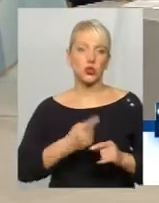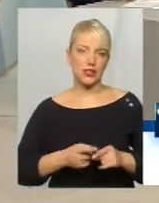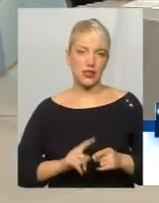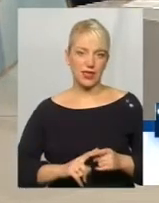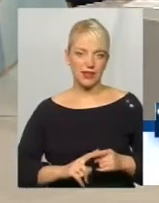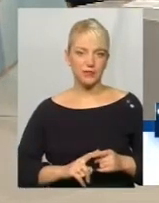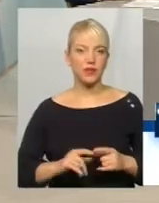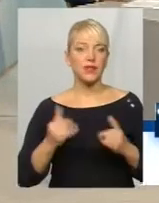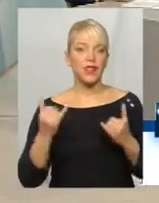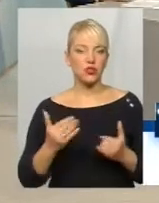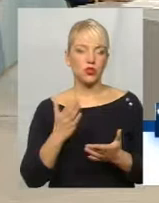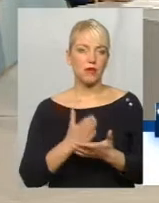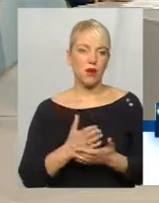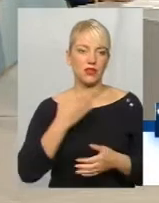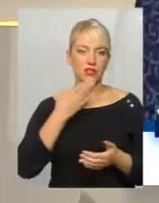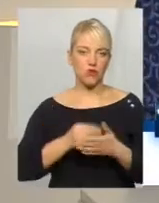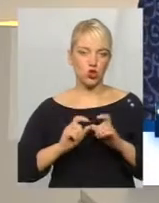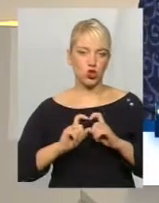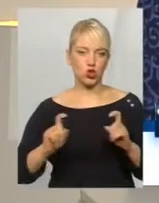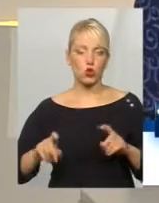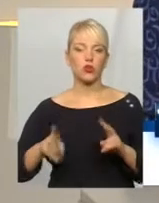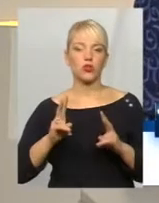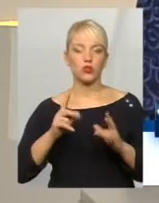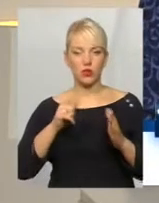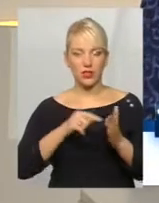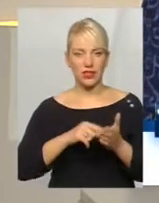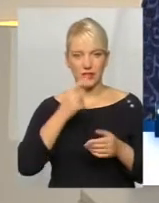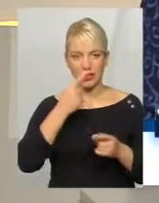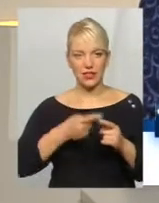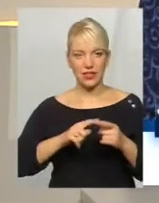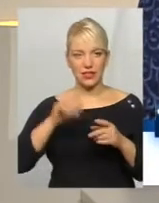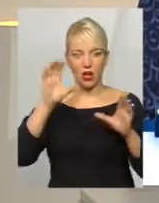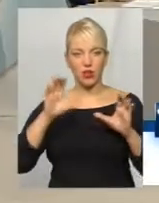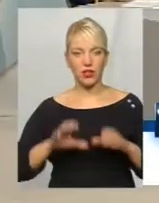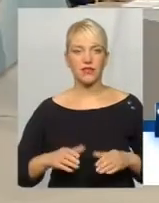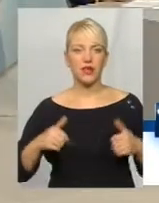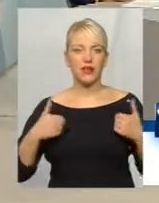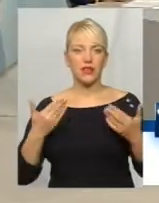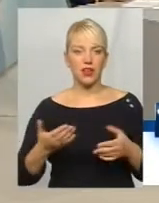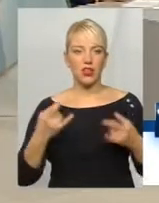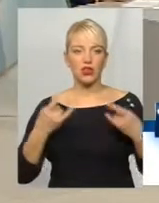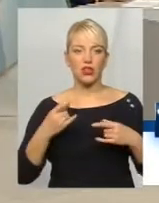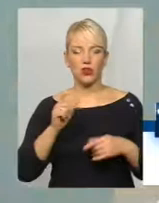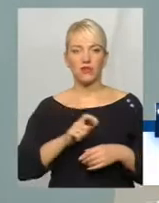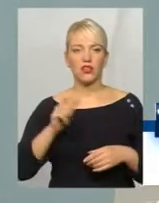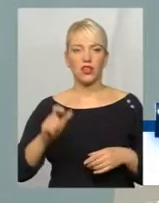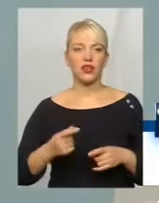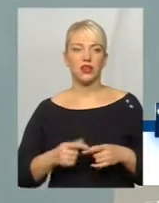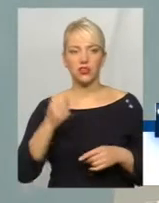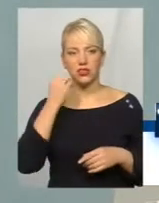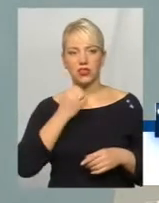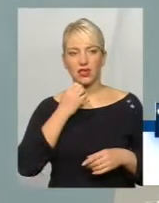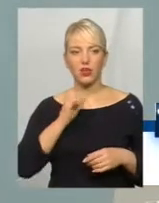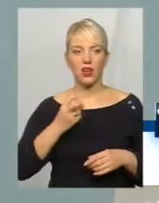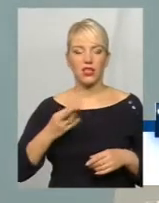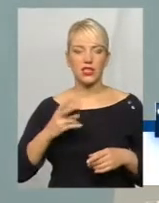на сьогодні має свої школи, власне, яких торкнеться це законодавство? Вітаю вас, шановні телеглядачі. Дякую, пані